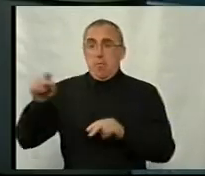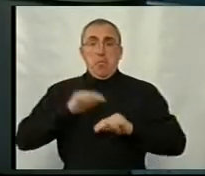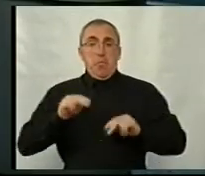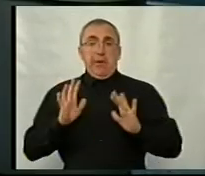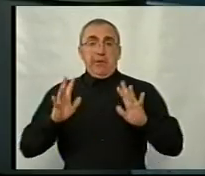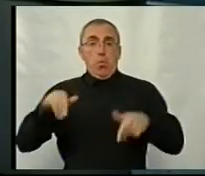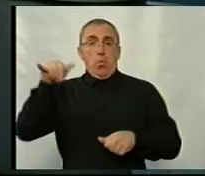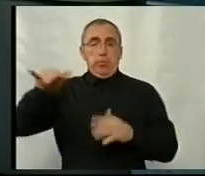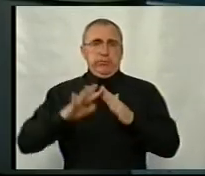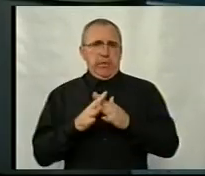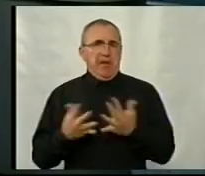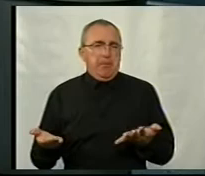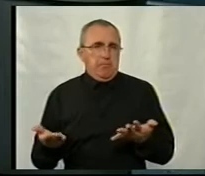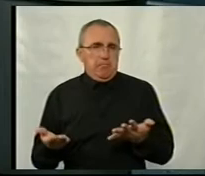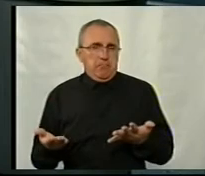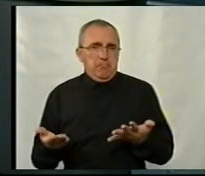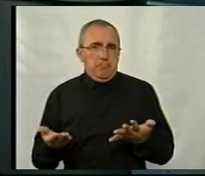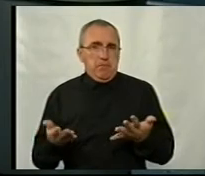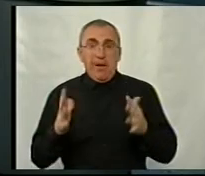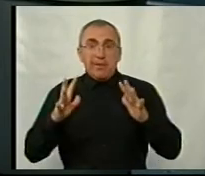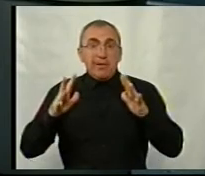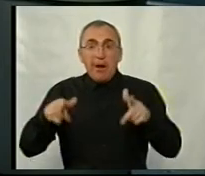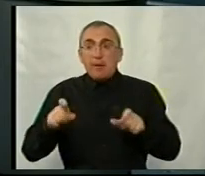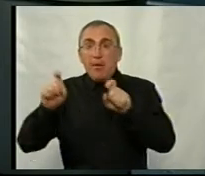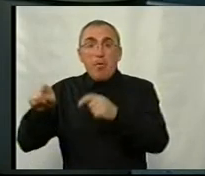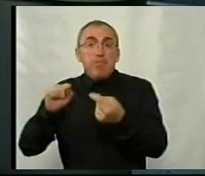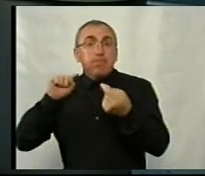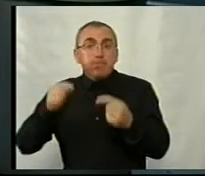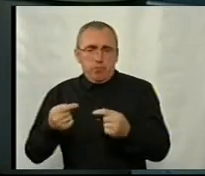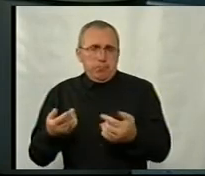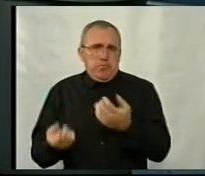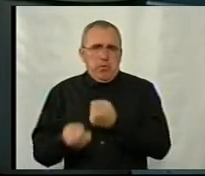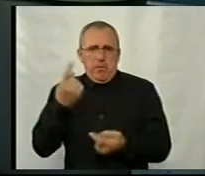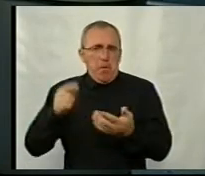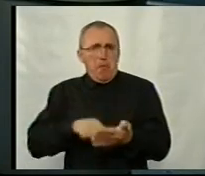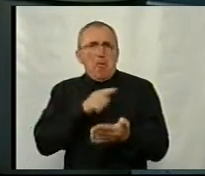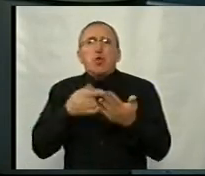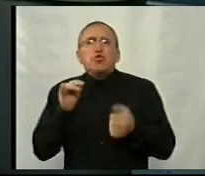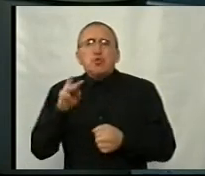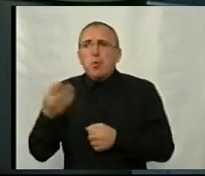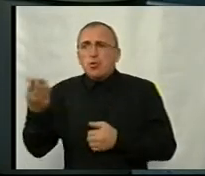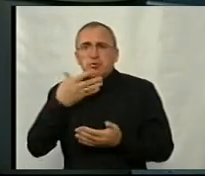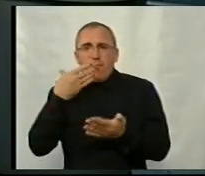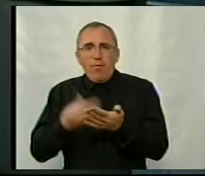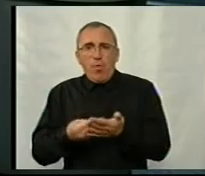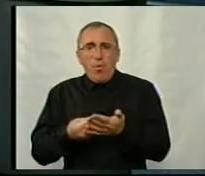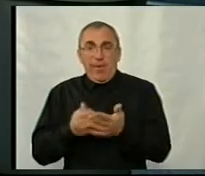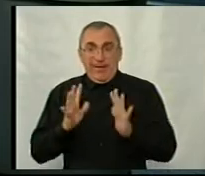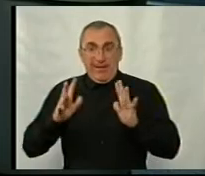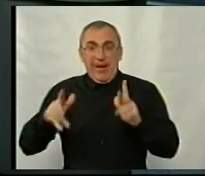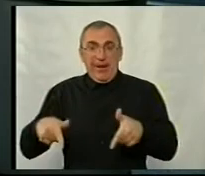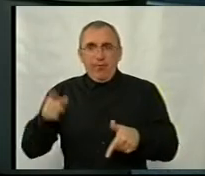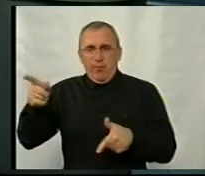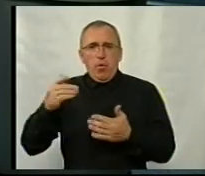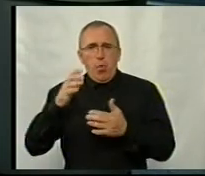трактористом в селі. Тобто його на трактор не то, що садить противопоказано, тоді виникає питання, яким чином він свою, коли на тракториста вони